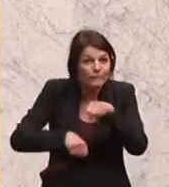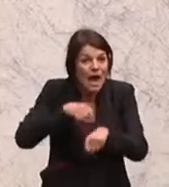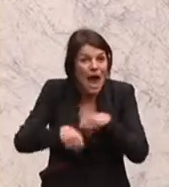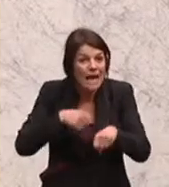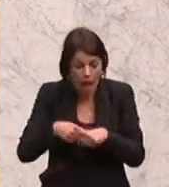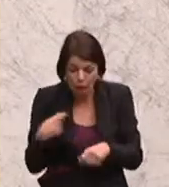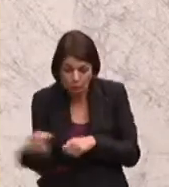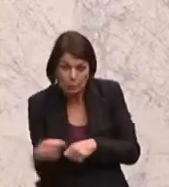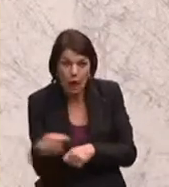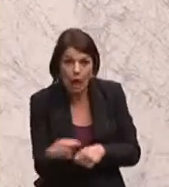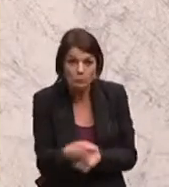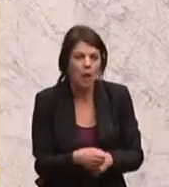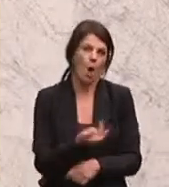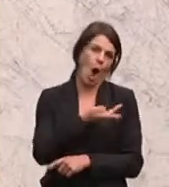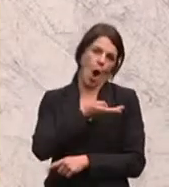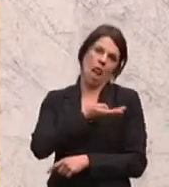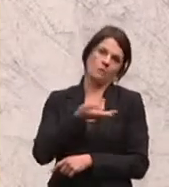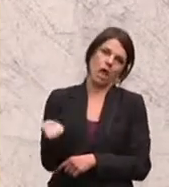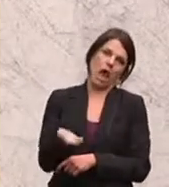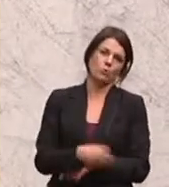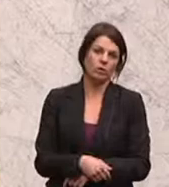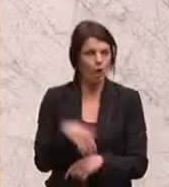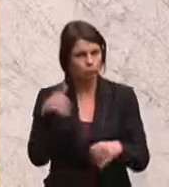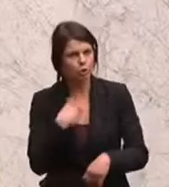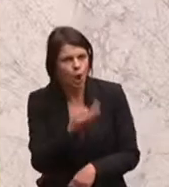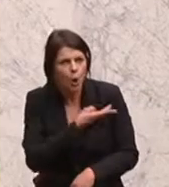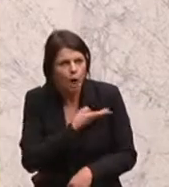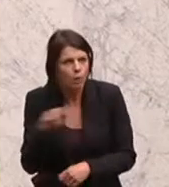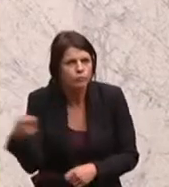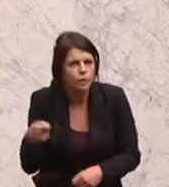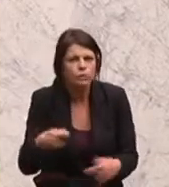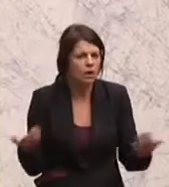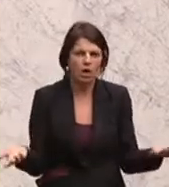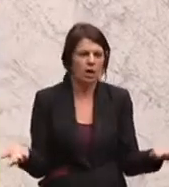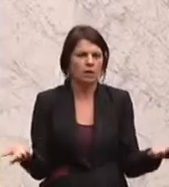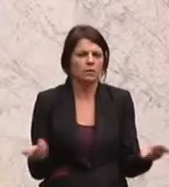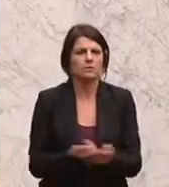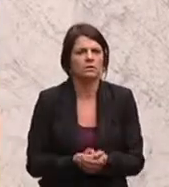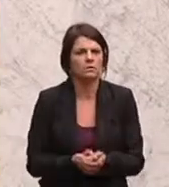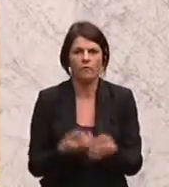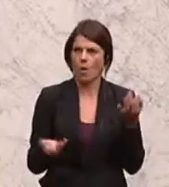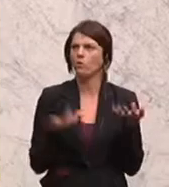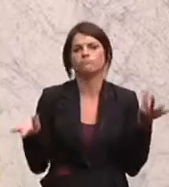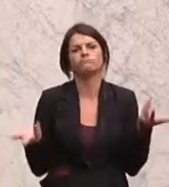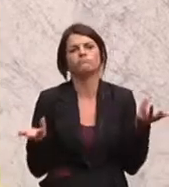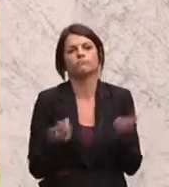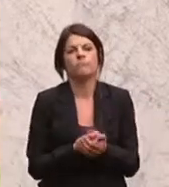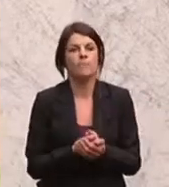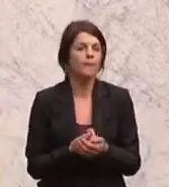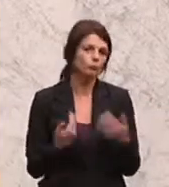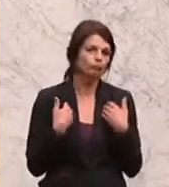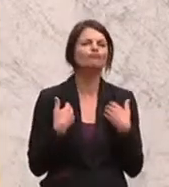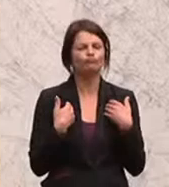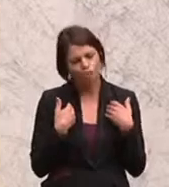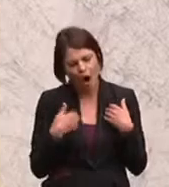subventionieren? Oder eine Urlaubsarmut? Müssen wir den Urlaub finanzieren? Ja, oder wir